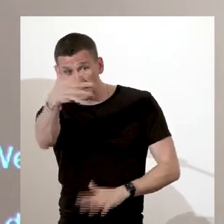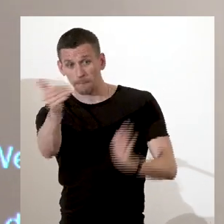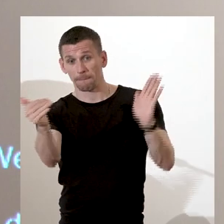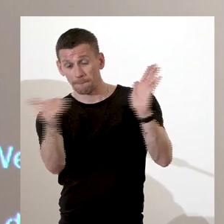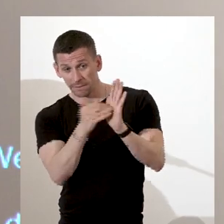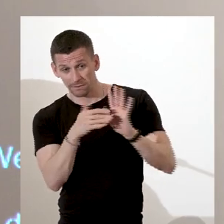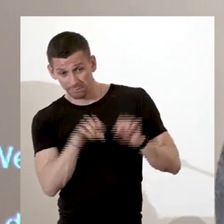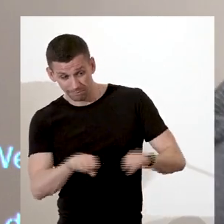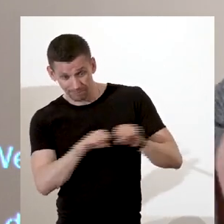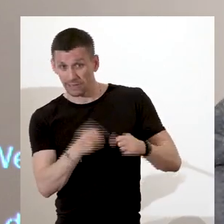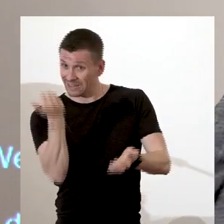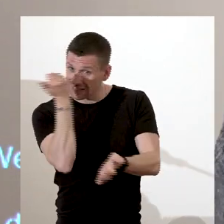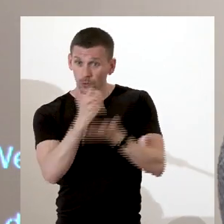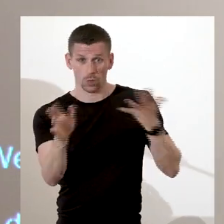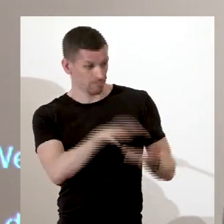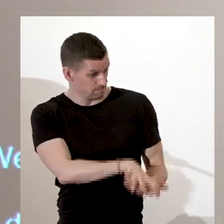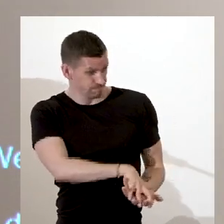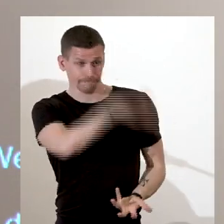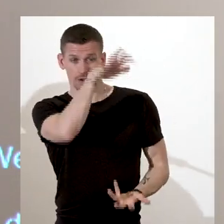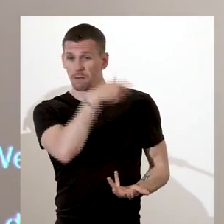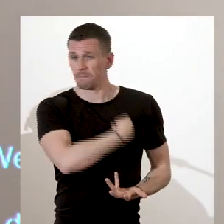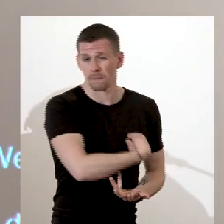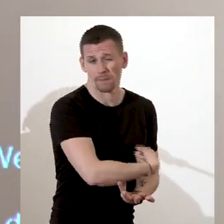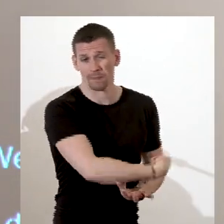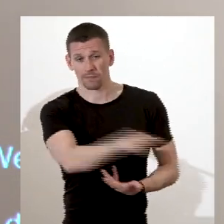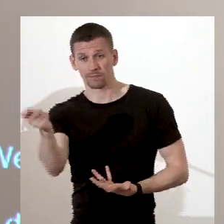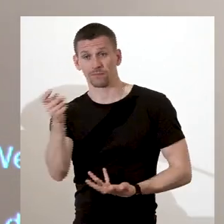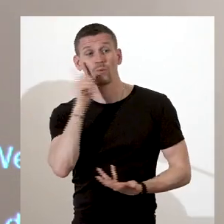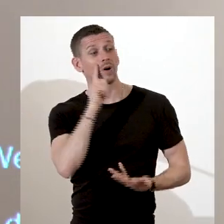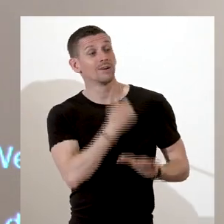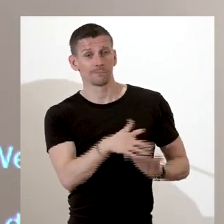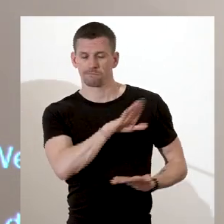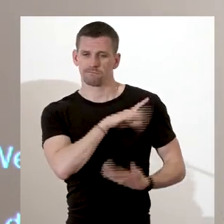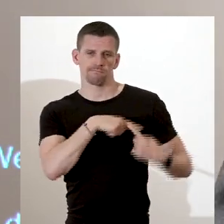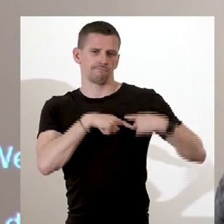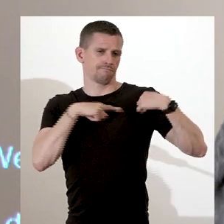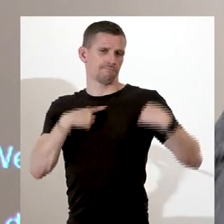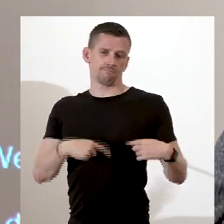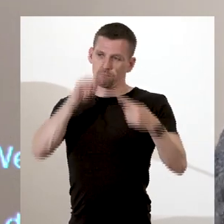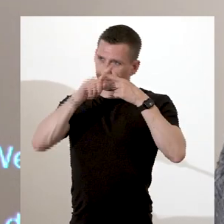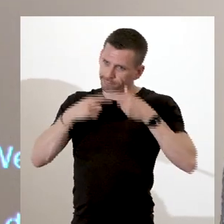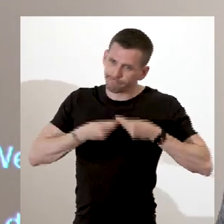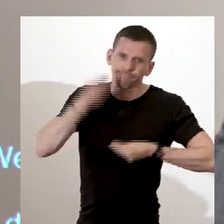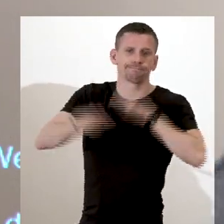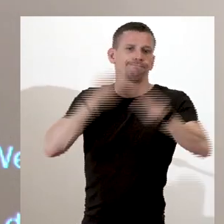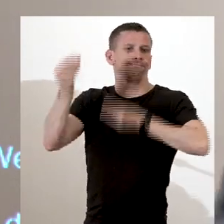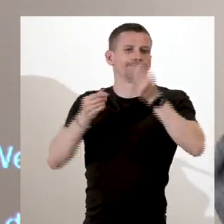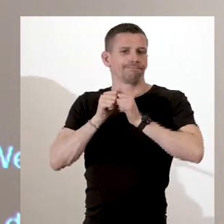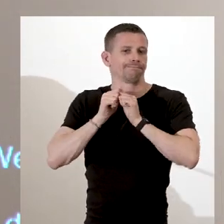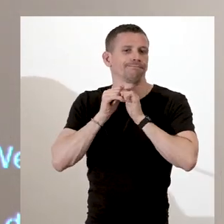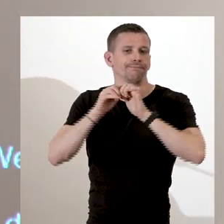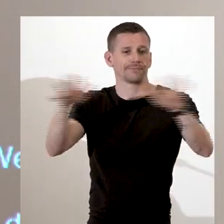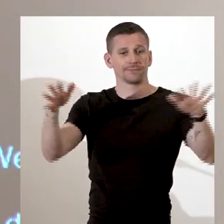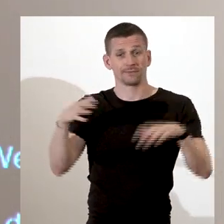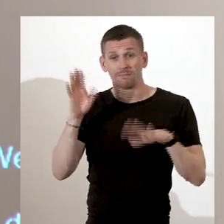faisait de façon philanthropique, va dire. Ce n'était pas une question de profit. Et donc elles ont circulé. Il a même fait des services à thé, etc. Donc il y avait vraiment cette